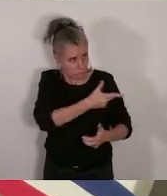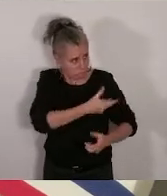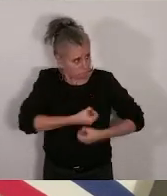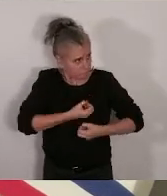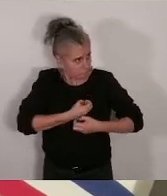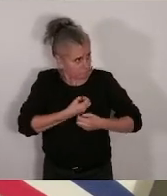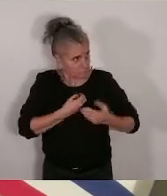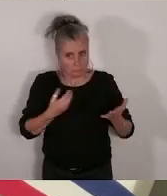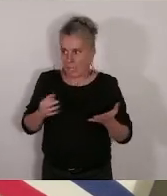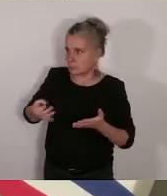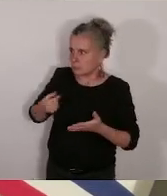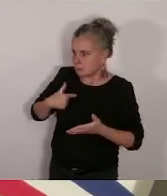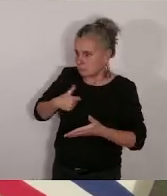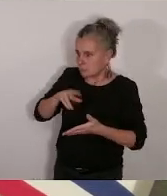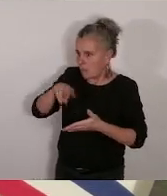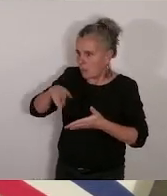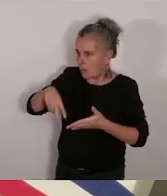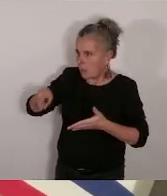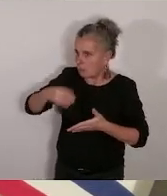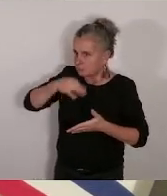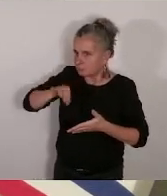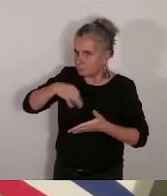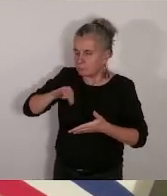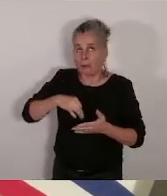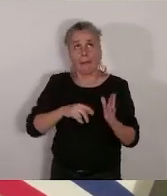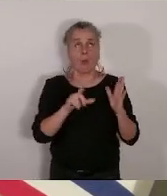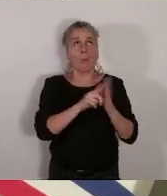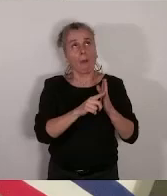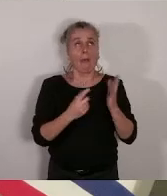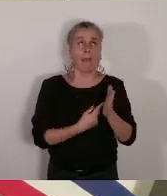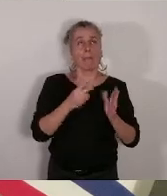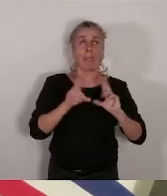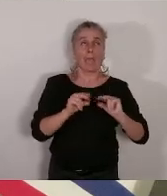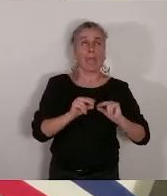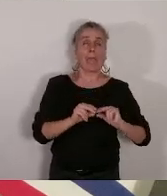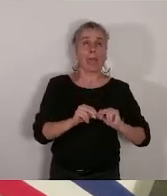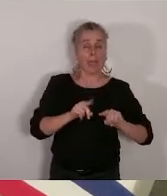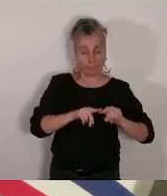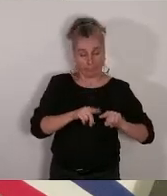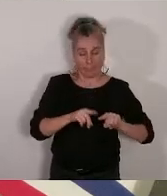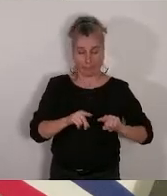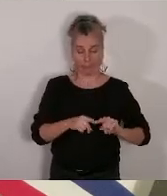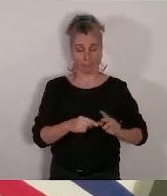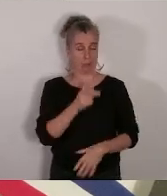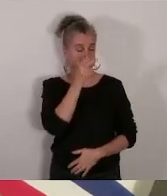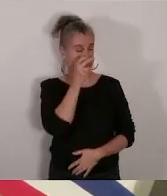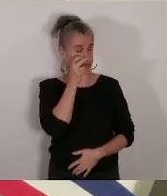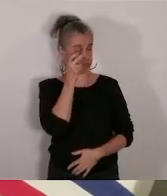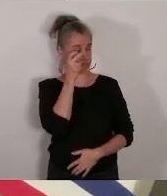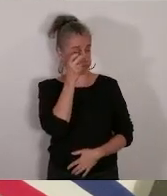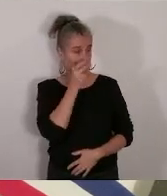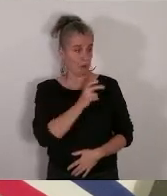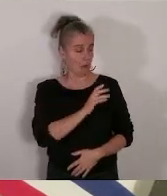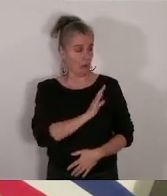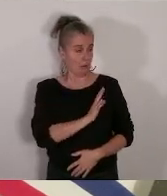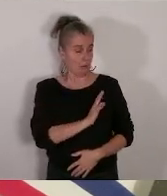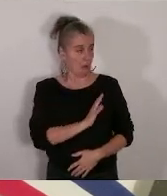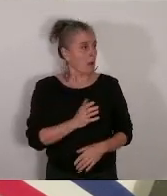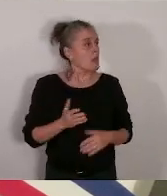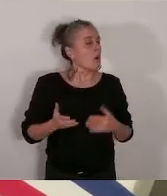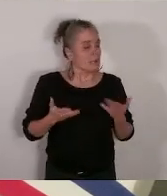de problème. lire. Donc vous n'avez pas besoin de rappeler la loi et tout le botin de l'Egypte France.fr. Donc je passe au vote.